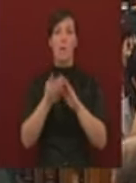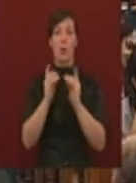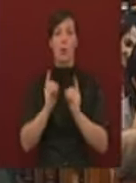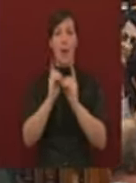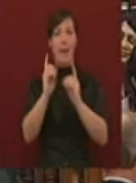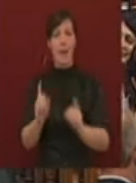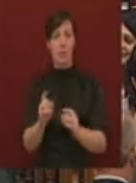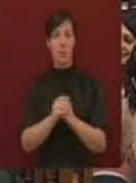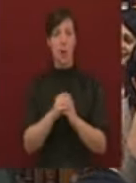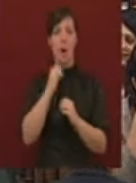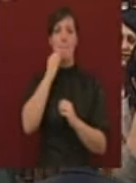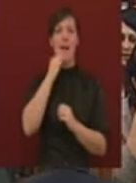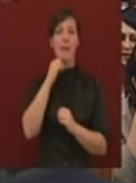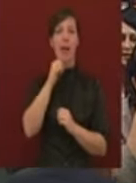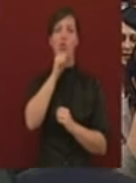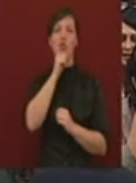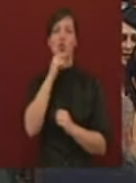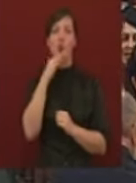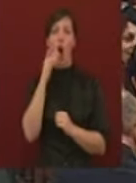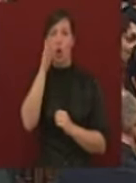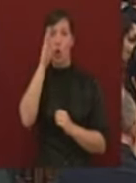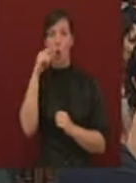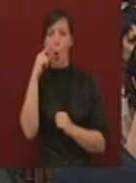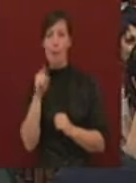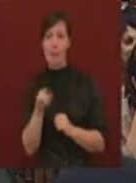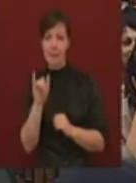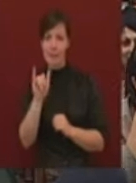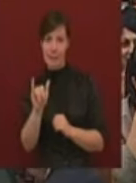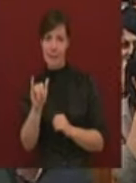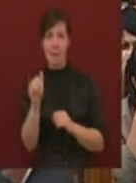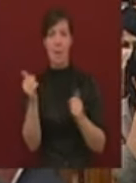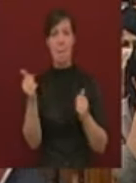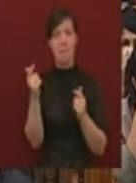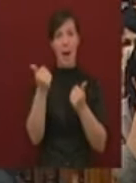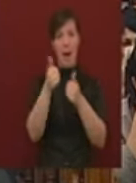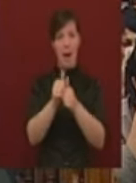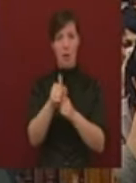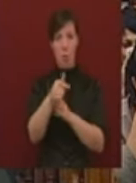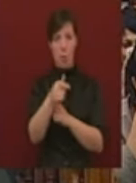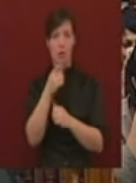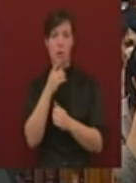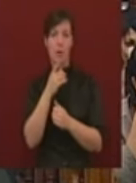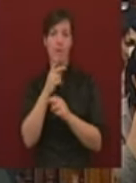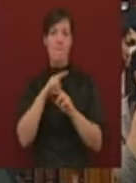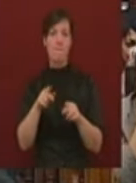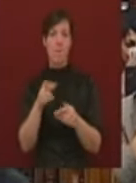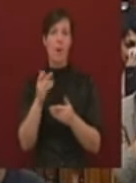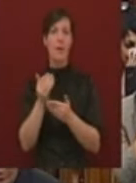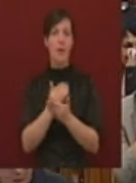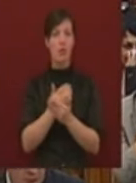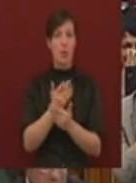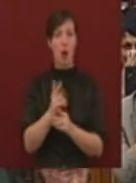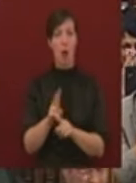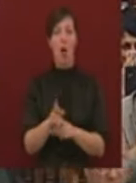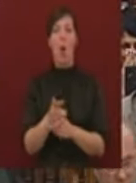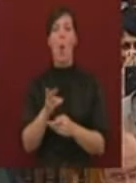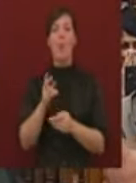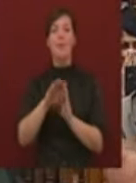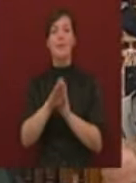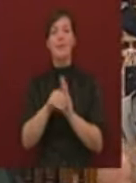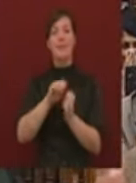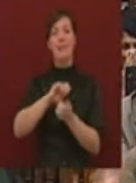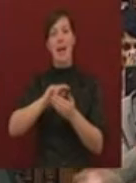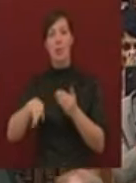A Merkel sárközi levél alapján van esély arra, hogy a szerződésmódosítás alkalmas legyen a